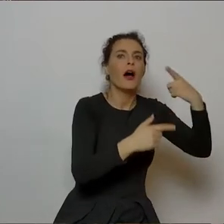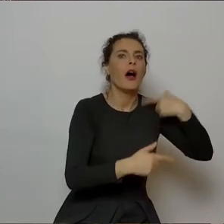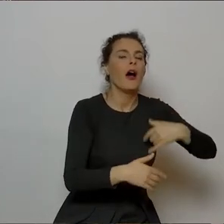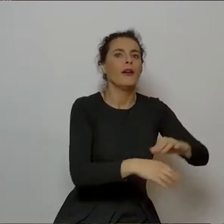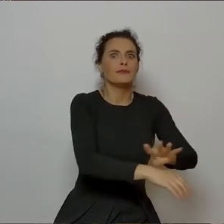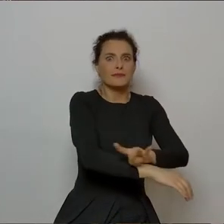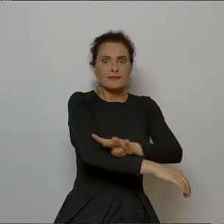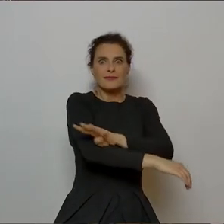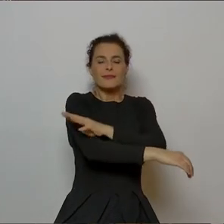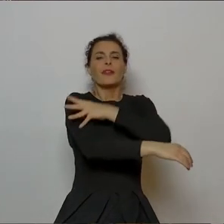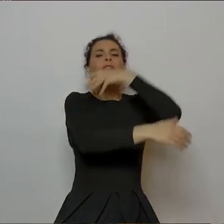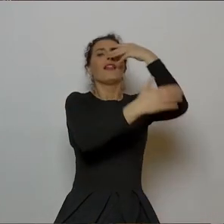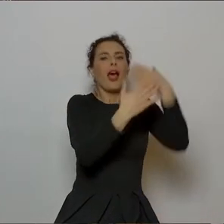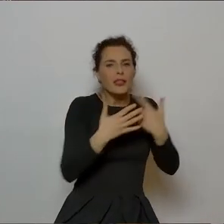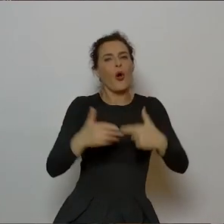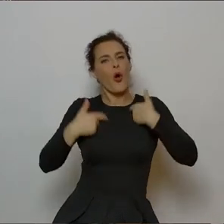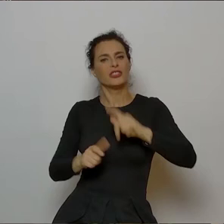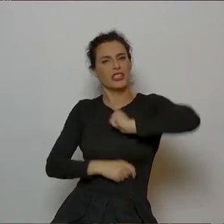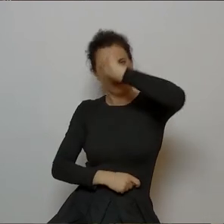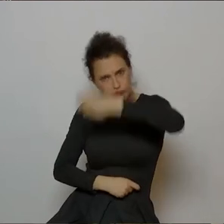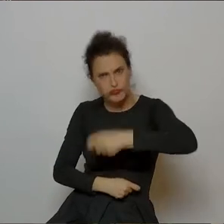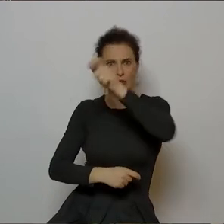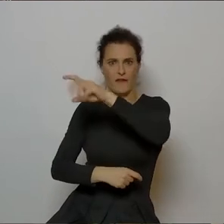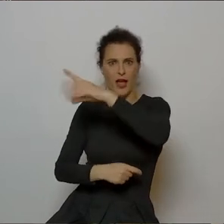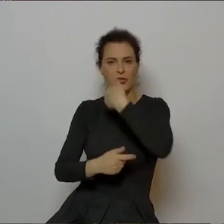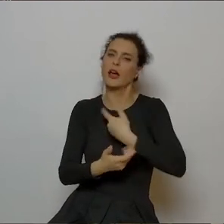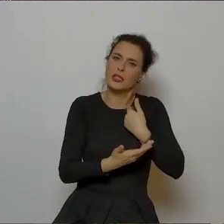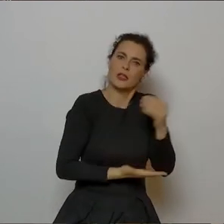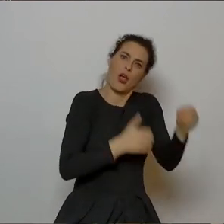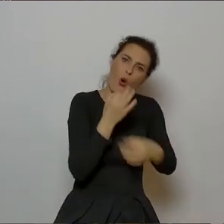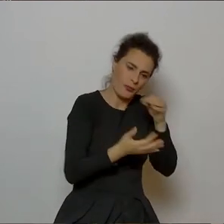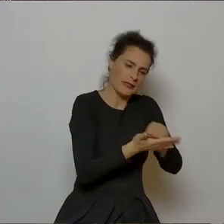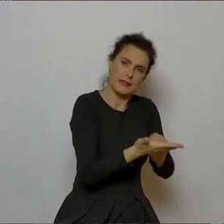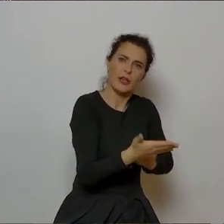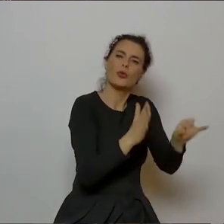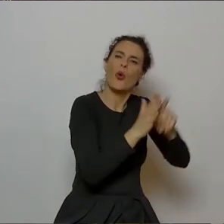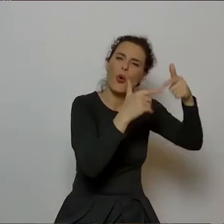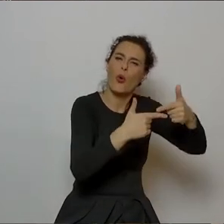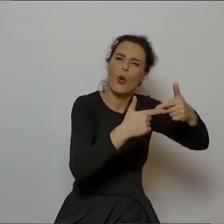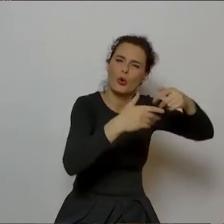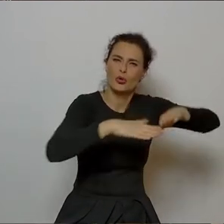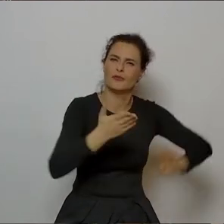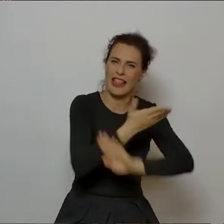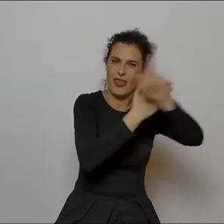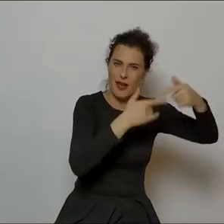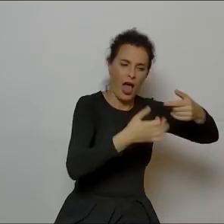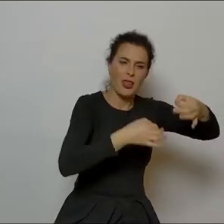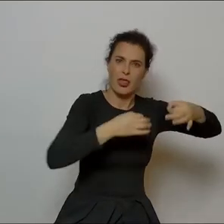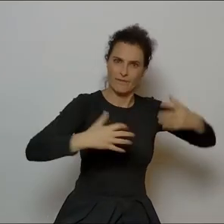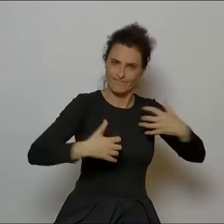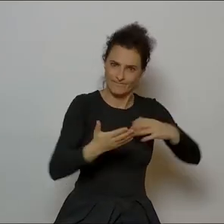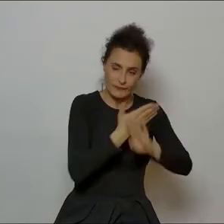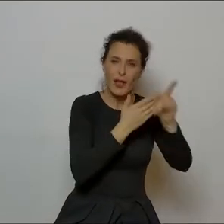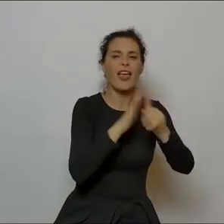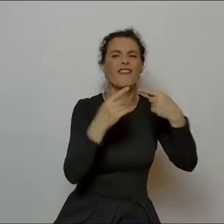jest dedykowane kopcowi Wandy w ogóle ta jego sztuka teatralna, czy to misterium sceniczne. Tam jest